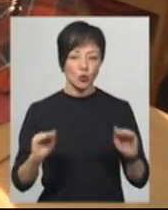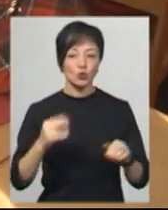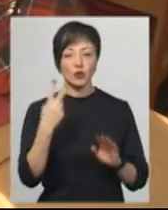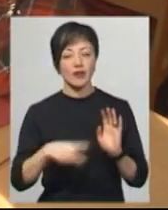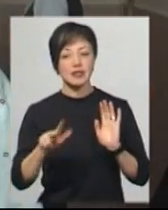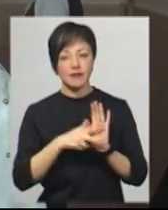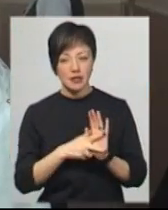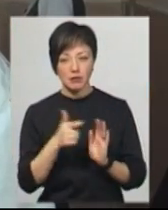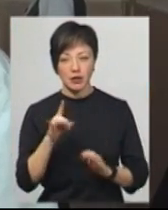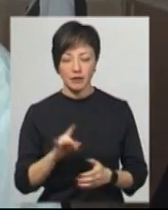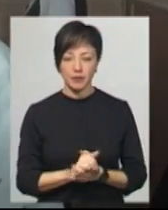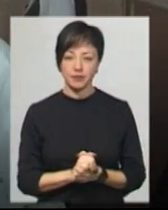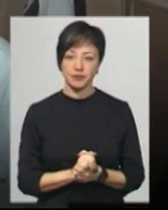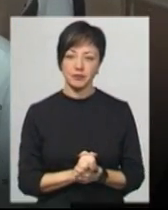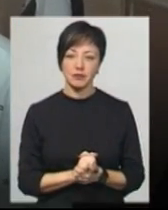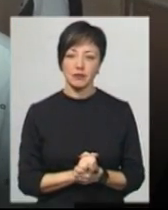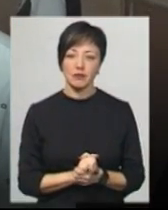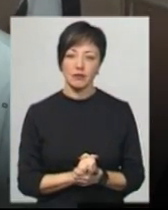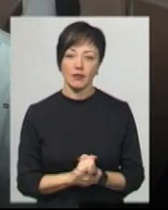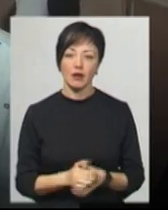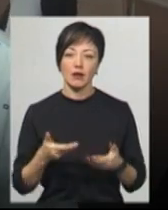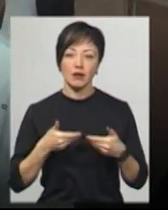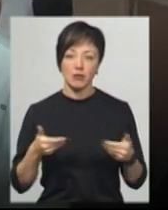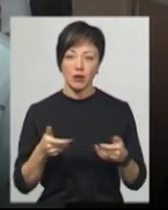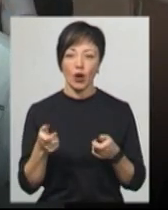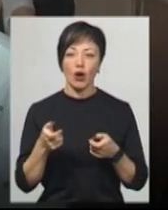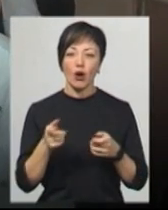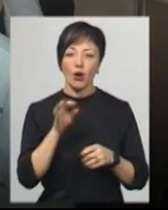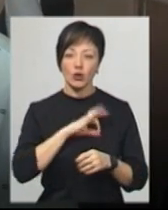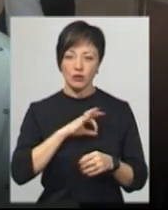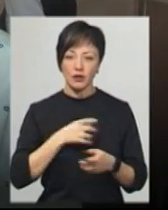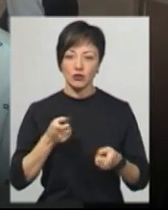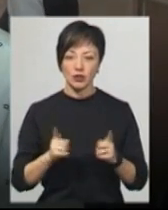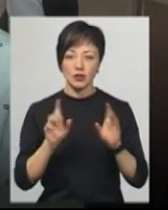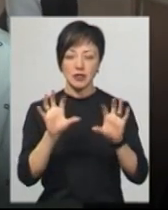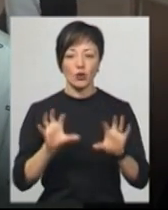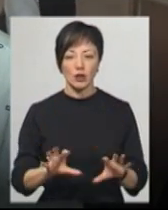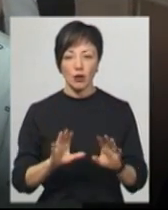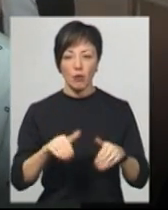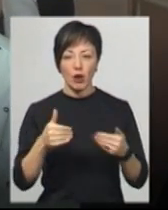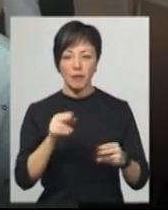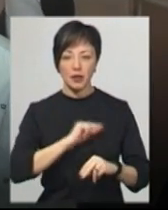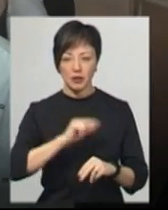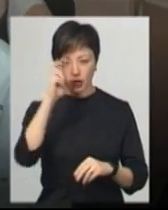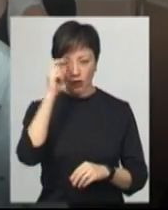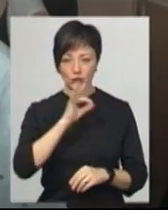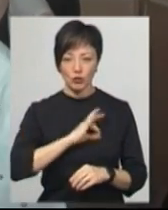28 гривень. Ми користувалися чинним законодавством і порадами працівників